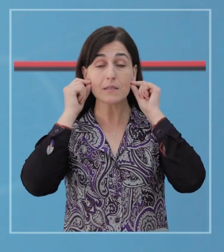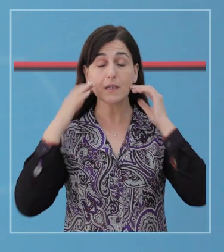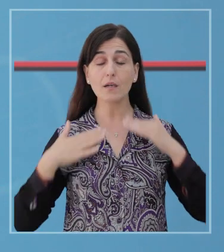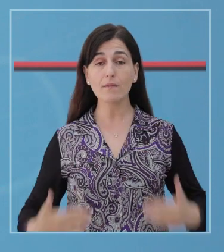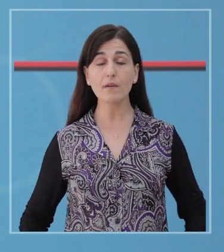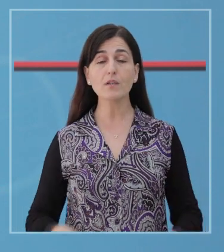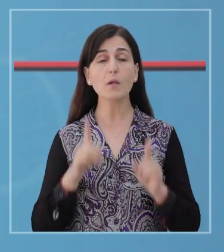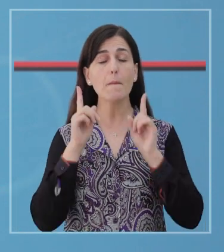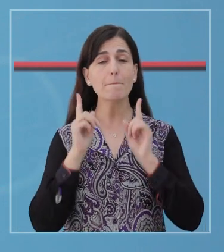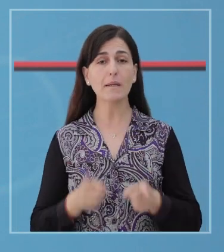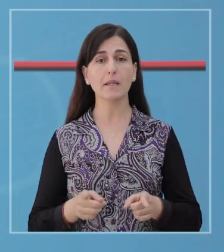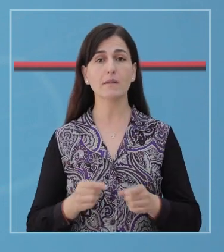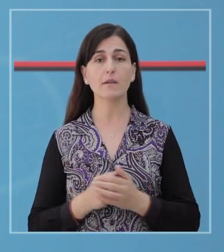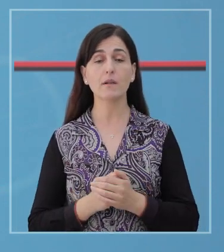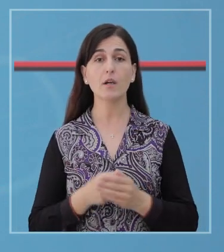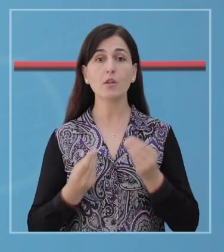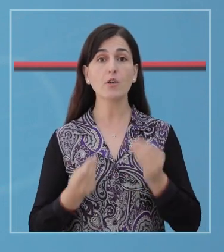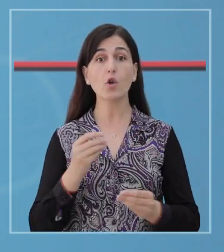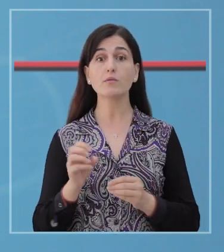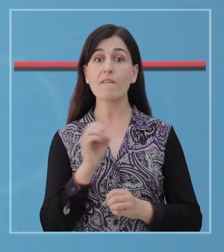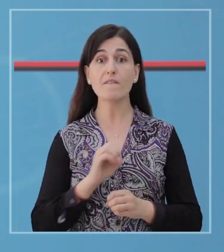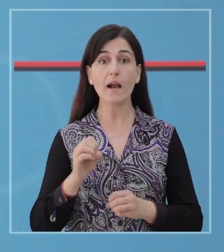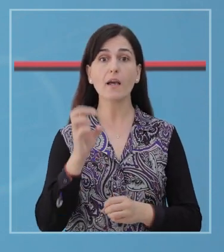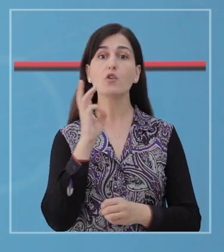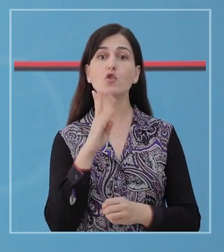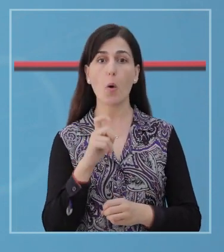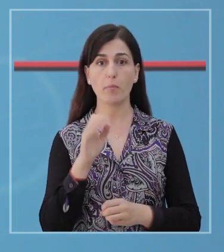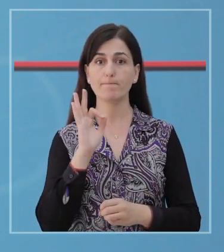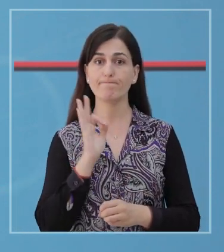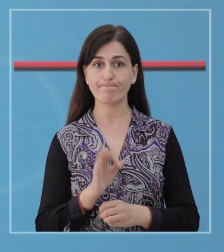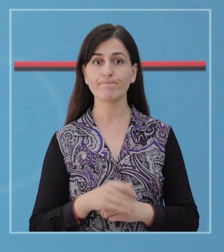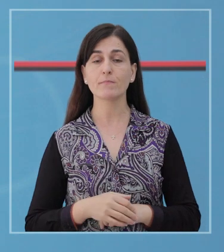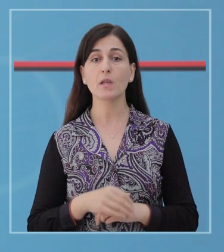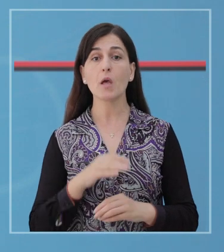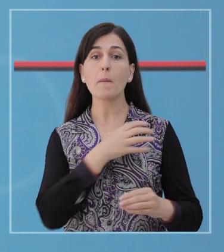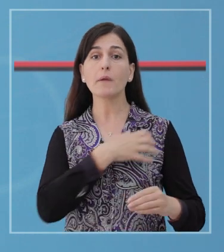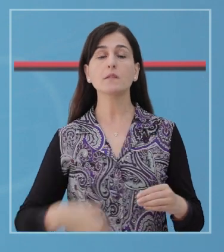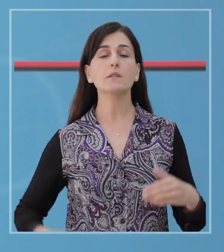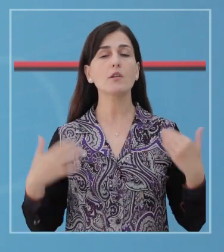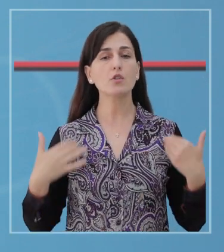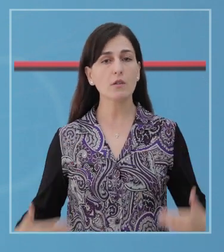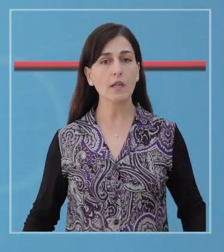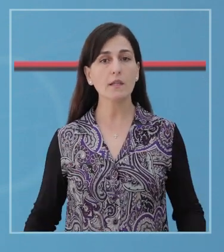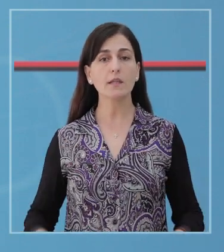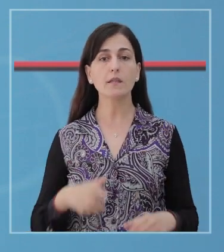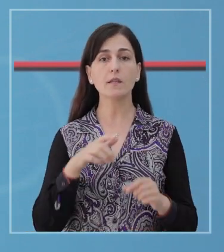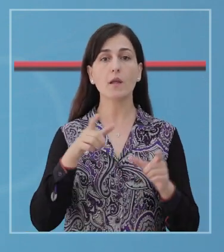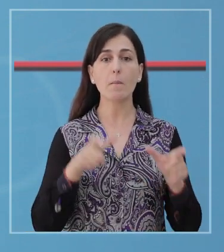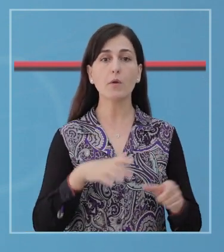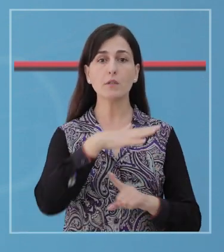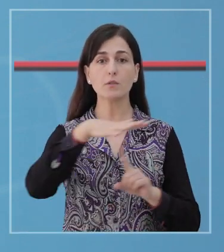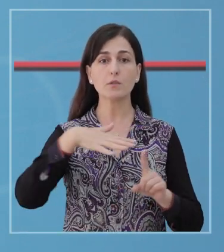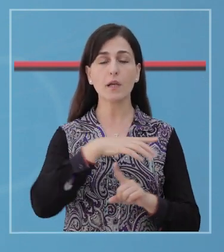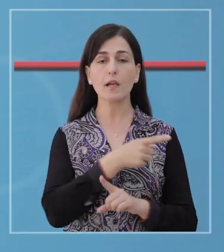të detyrushme dhe shdo shkelje do dënohet si pas ligjit në fuqi. Ministria e Shëndecis dhe Mbrojtës Sociale kërkon edhe